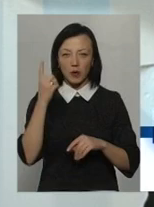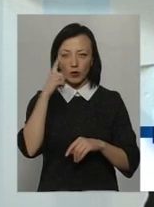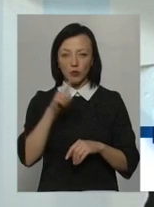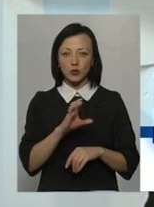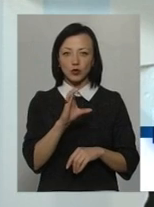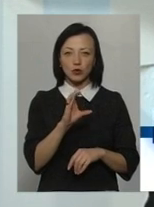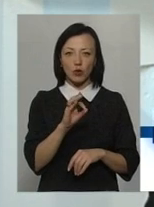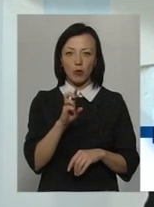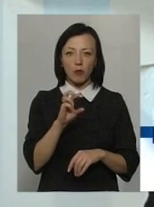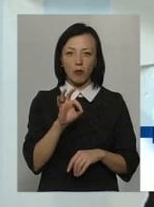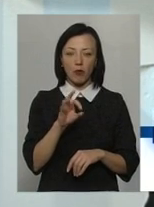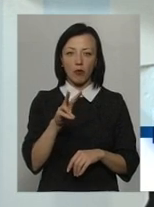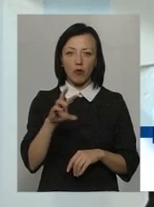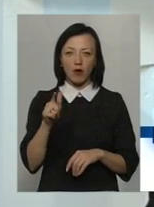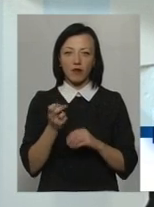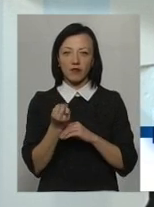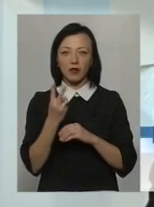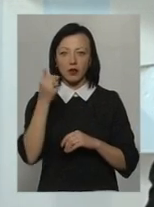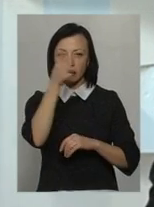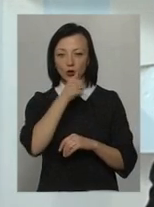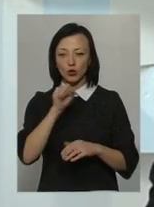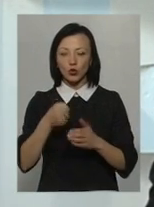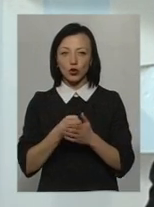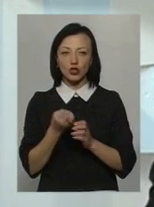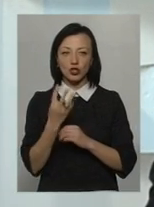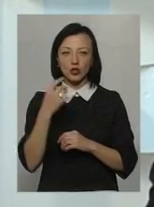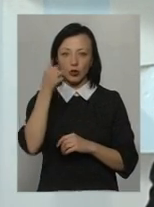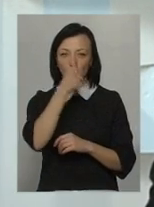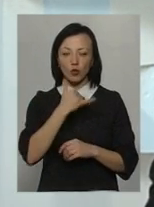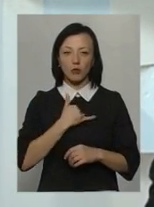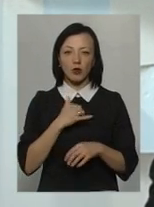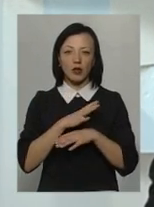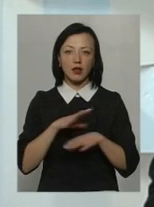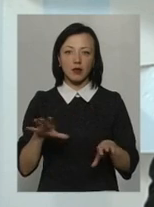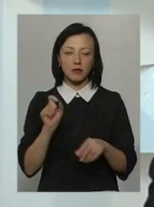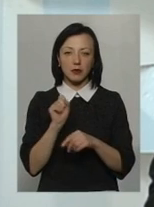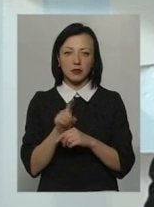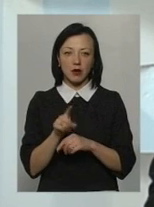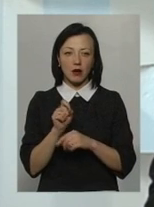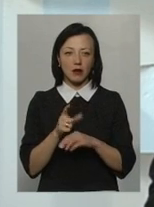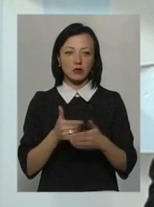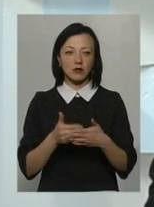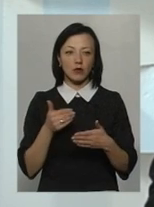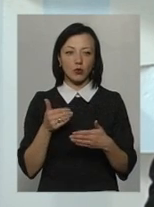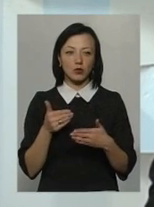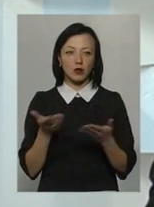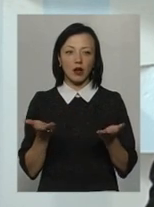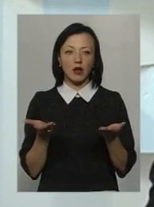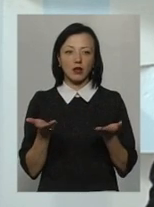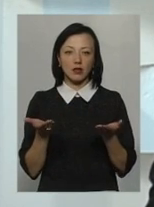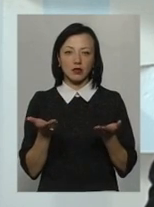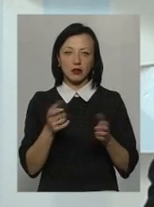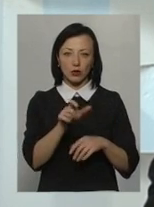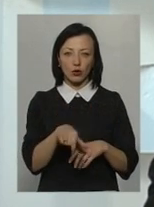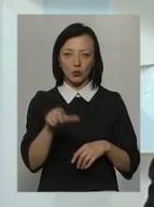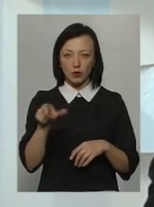році, я можу сказати, що до 2014 року в мене не було заказів от якихось фізичних